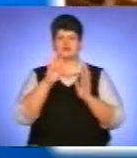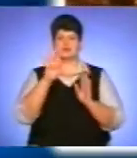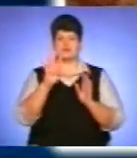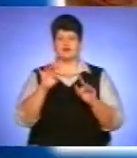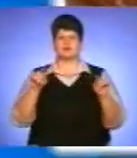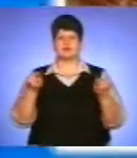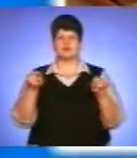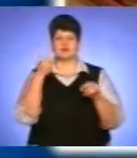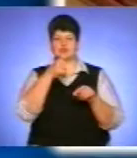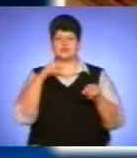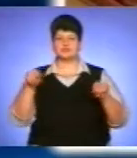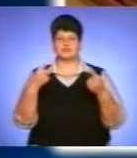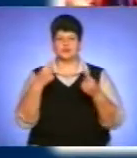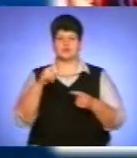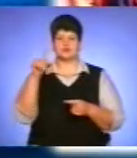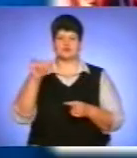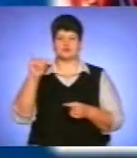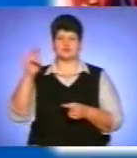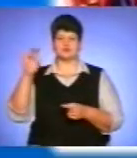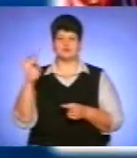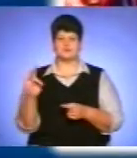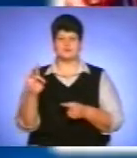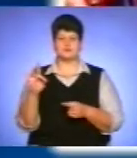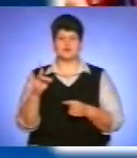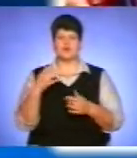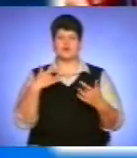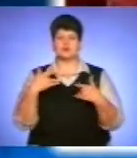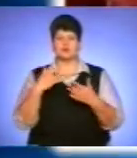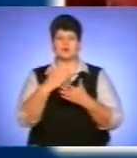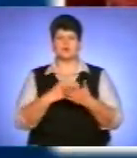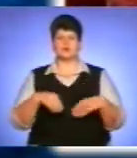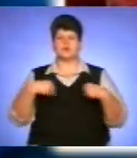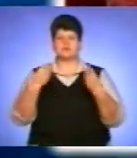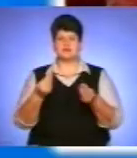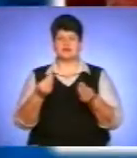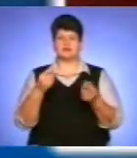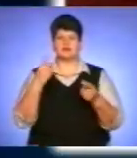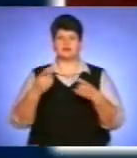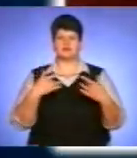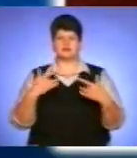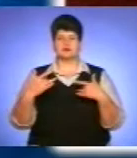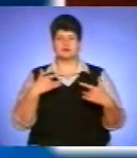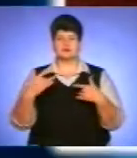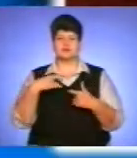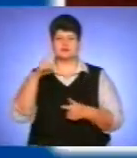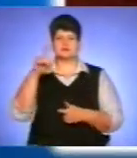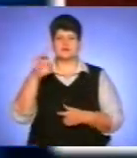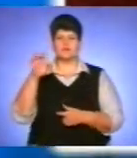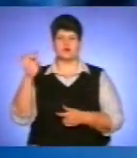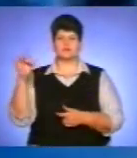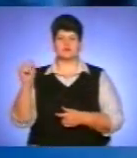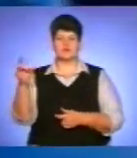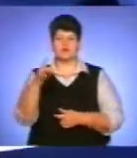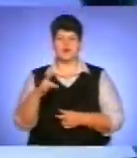утворення Західноукраїнської Народної Республіки. Концертну програму представили майстри мистецтв і творчі колективи Зборівського району.